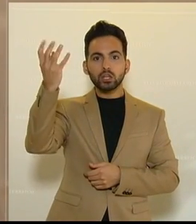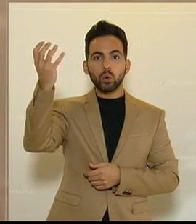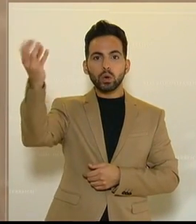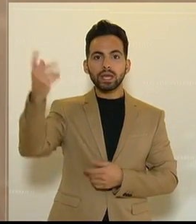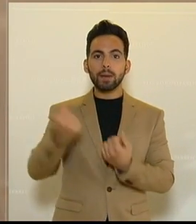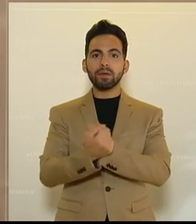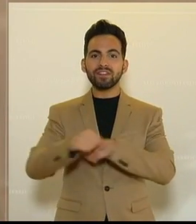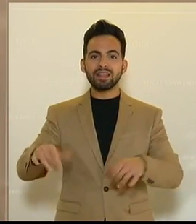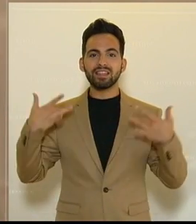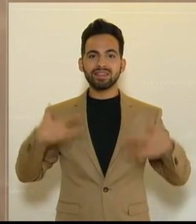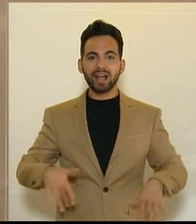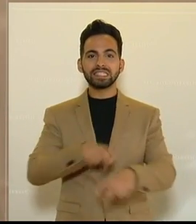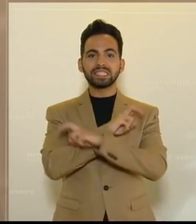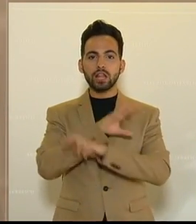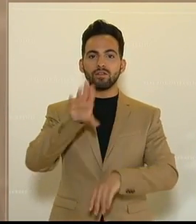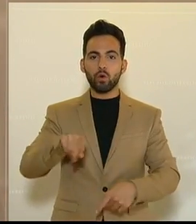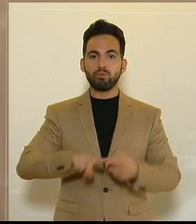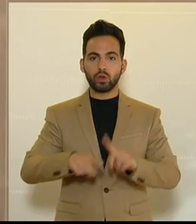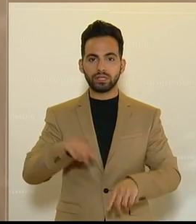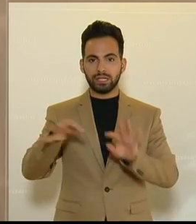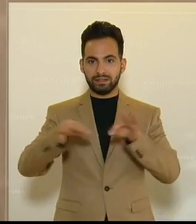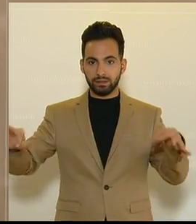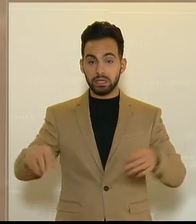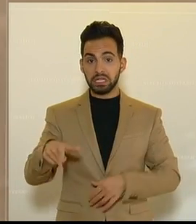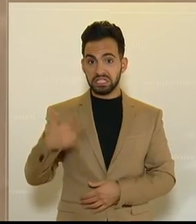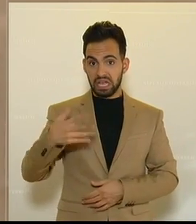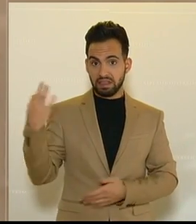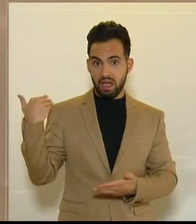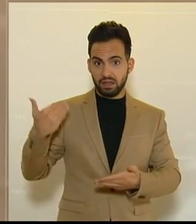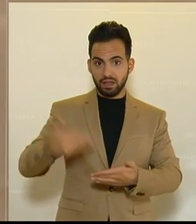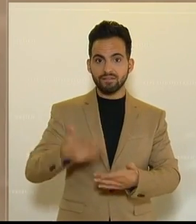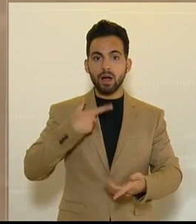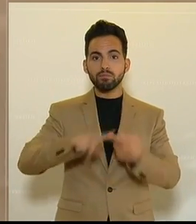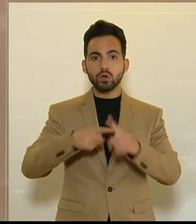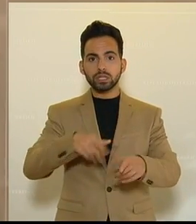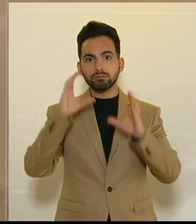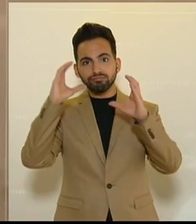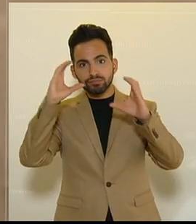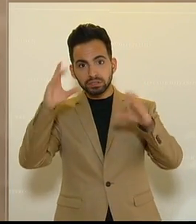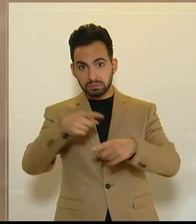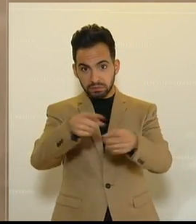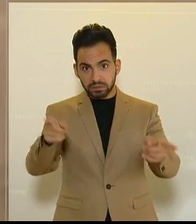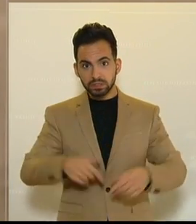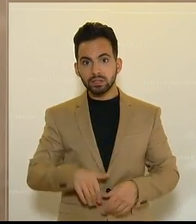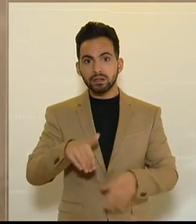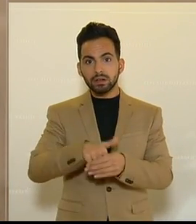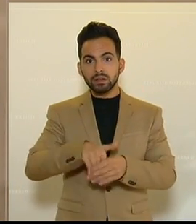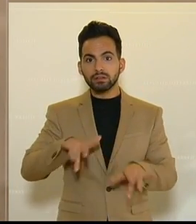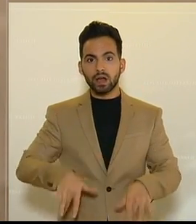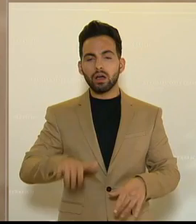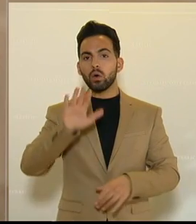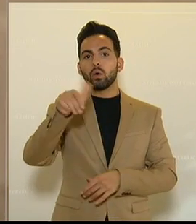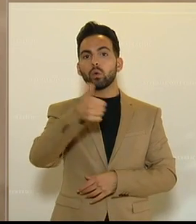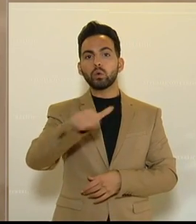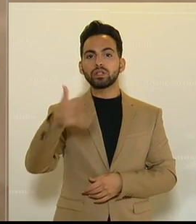Skelett der Politik ist. Jetzt konnten Sie drei Tage eine Debatte verfolgen. Gefüllte Wifi, Sepp Schell und